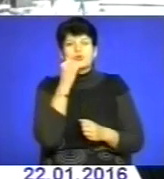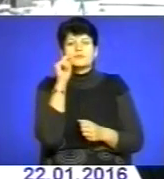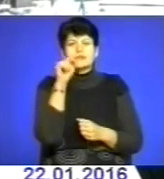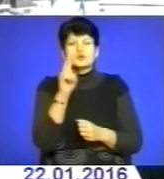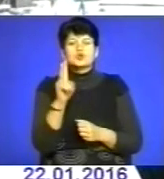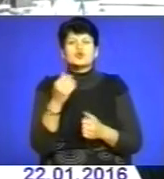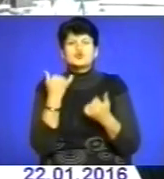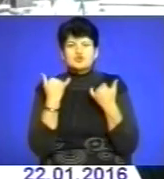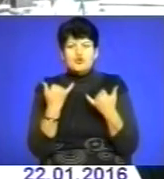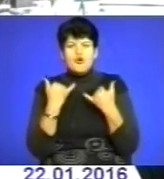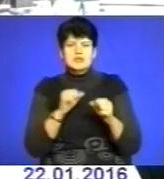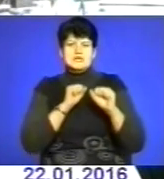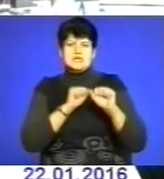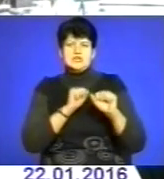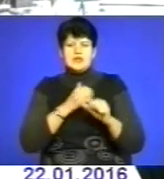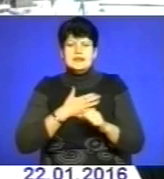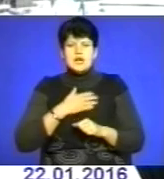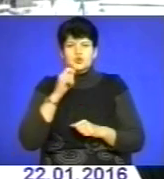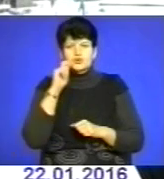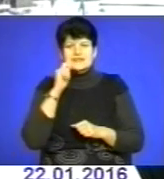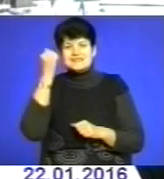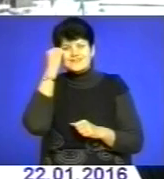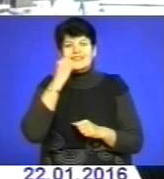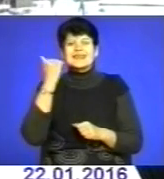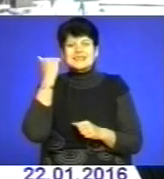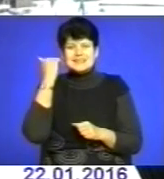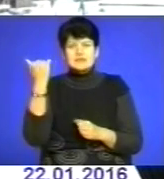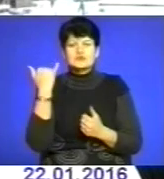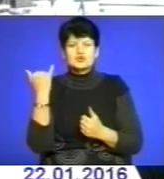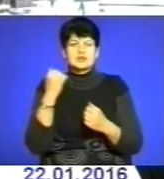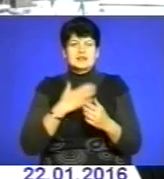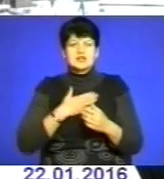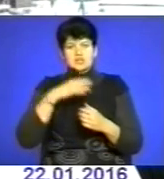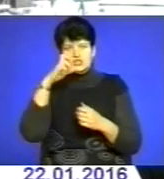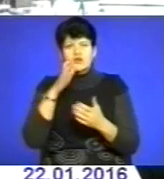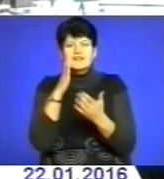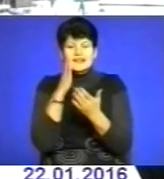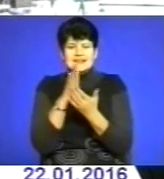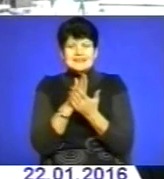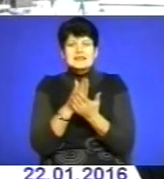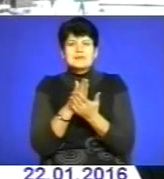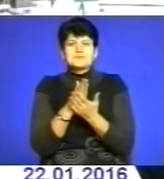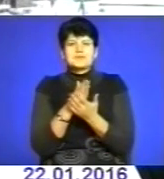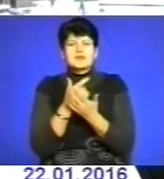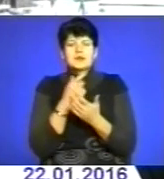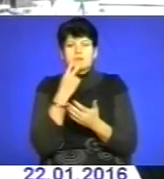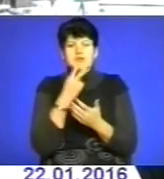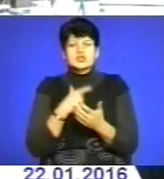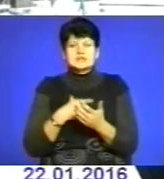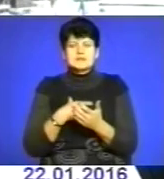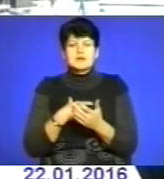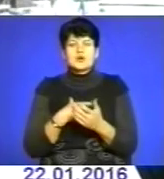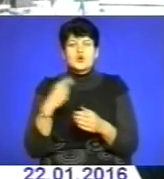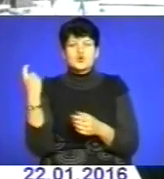сьогодні зброю в руках захищає нашу Україну, тому що завдяки їм сьогодні наша держава є, завдяки їм сьогодні українці відчувають себе господарями на своїй